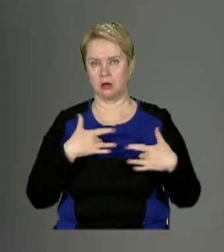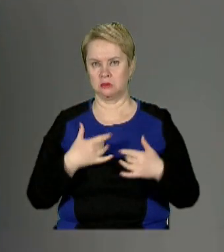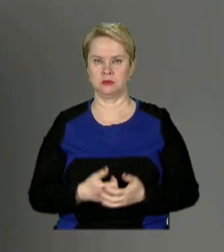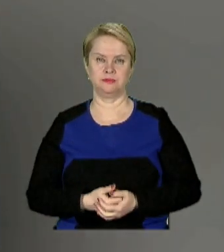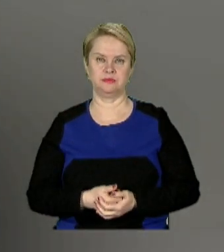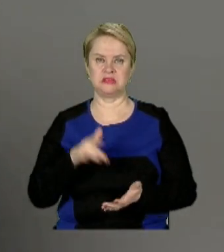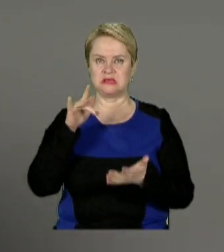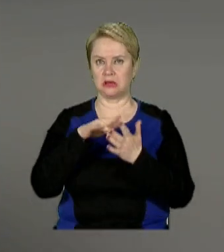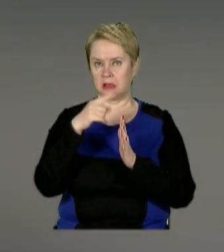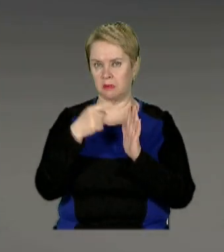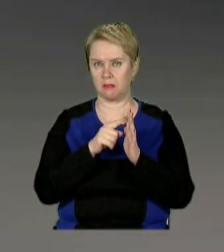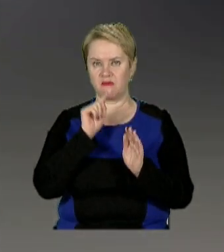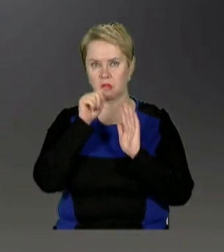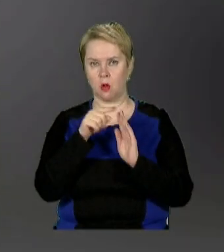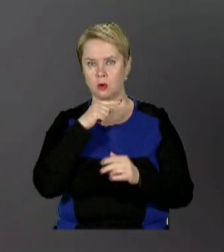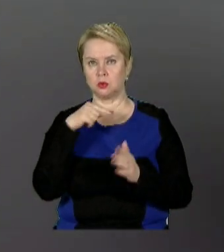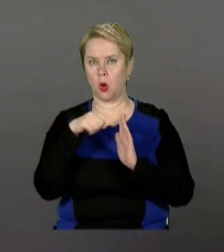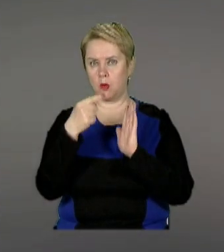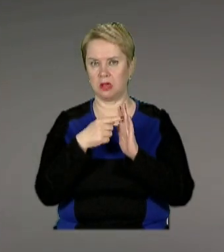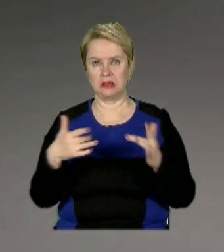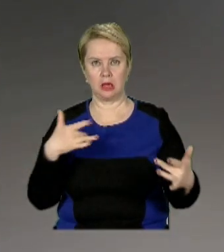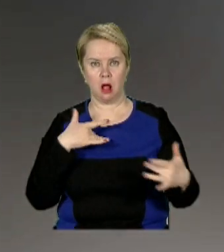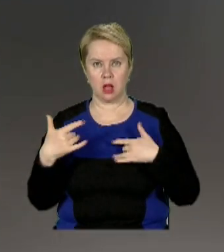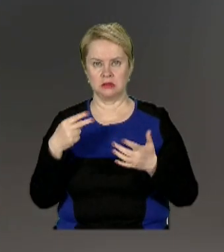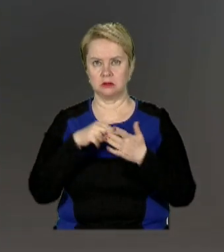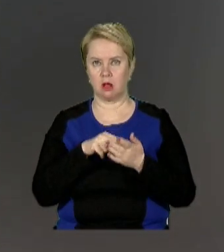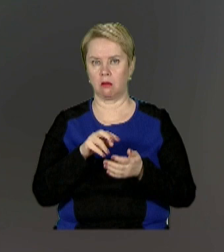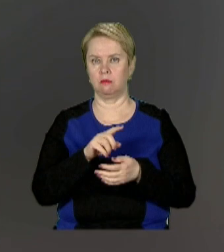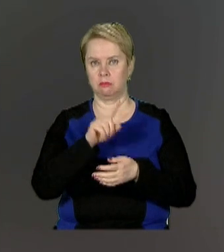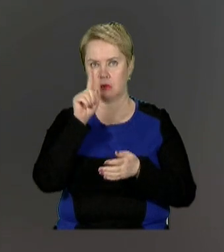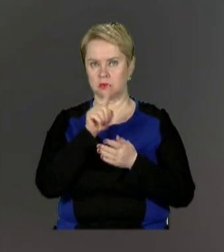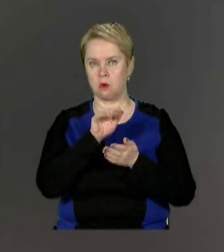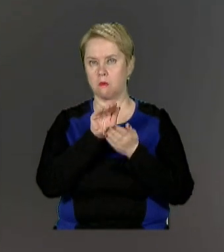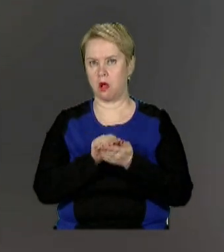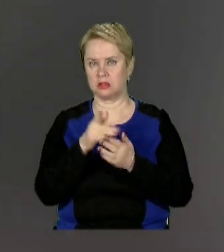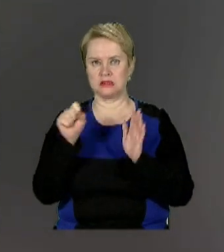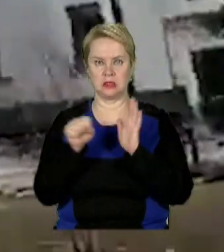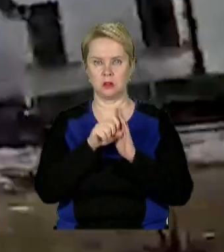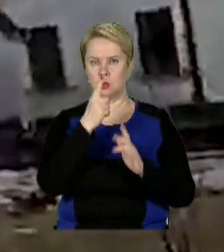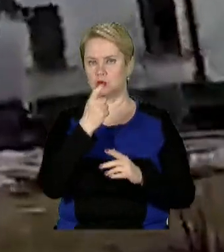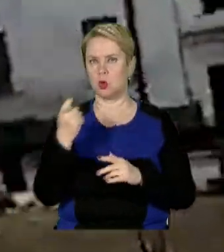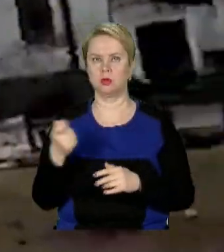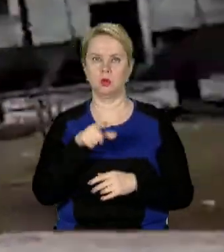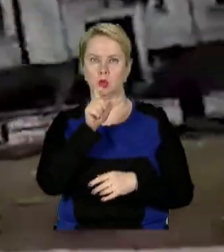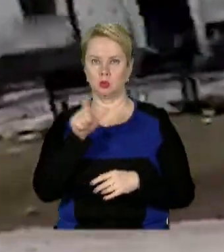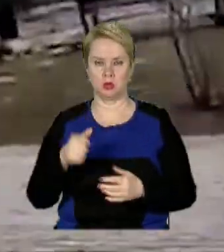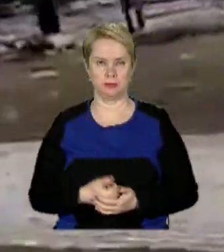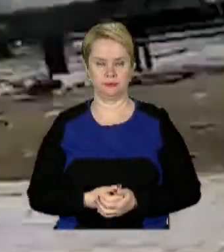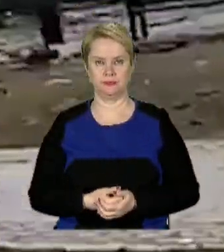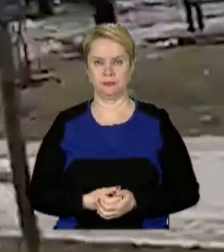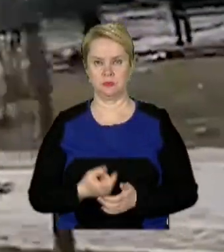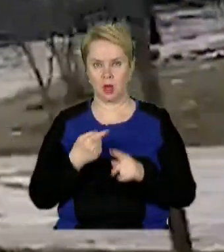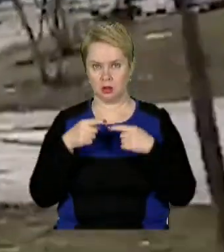Після вторгнення росіян до міста драмтеатр став братською могилою, де загинули сотні людей. Це ж треба